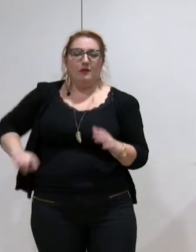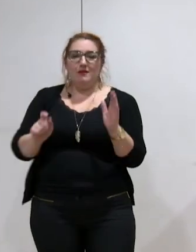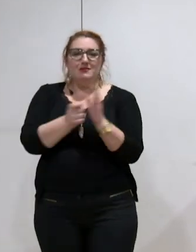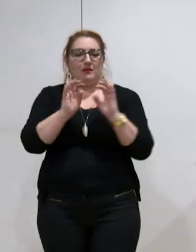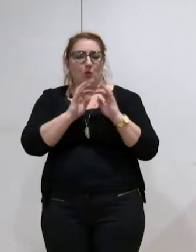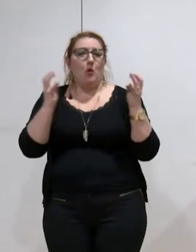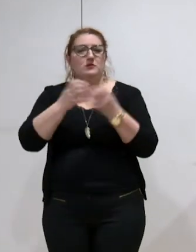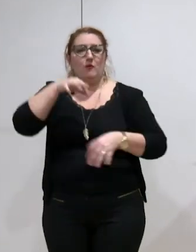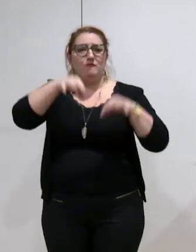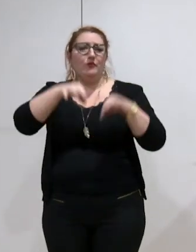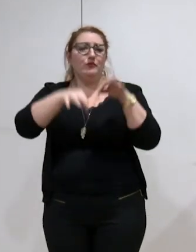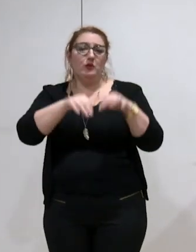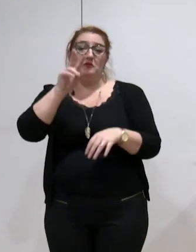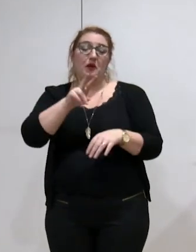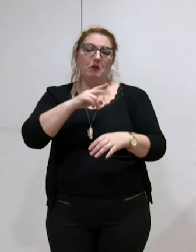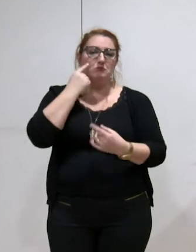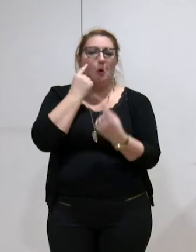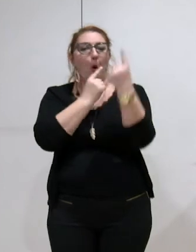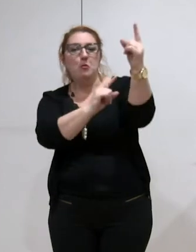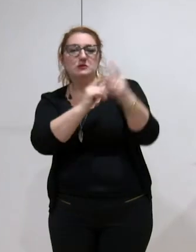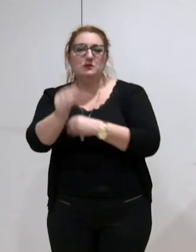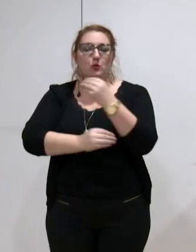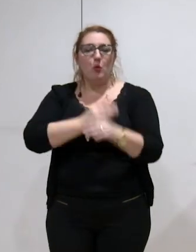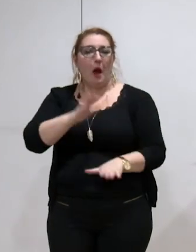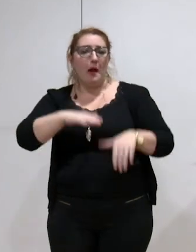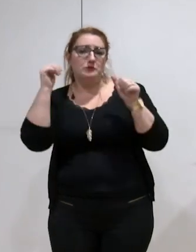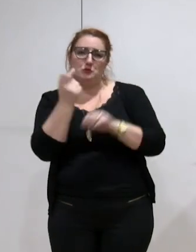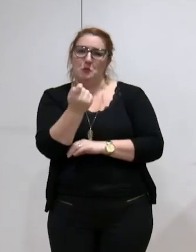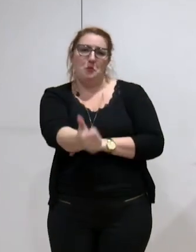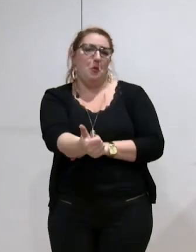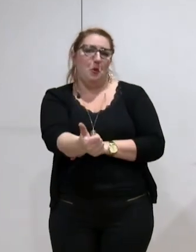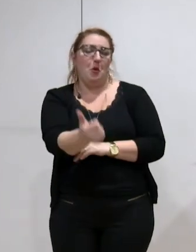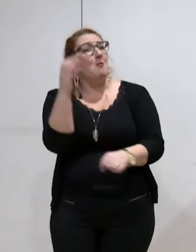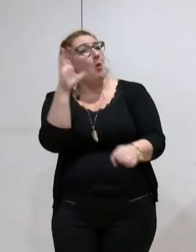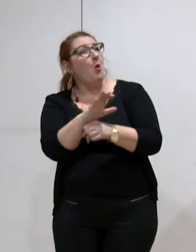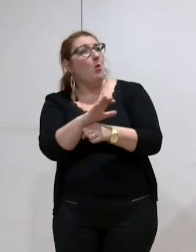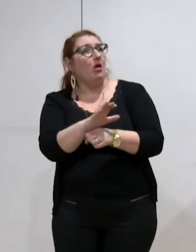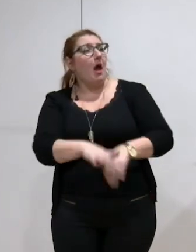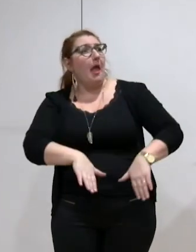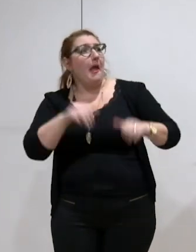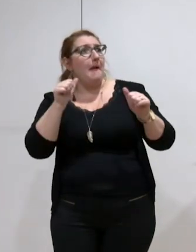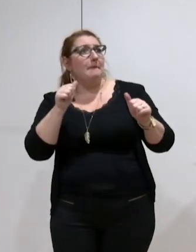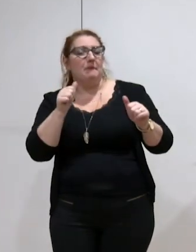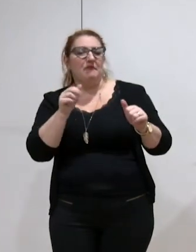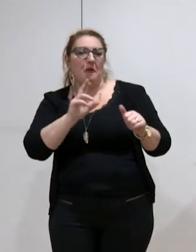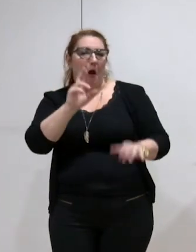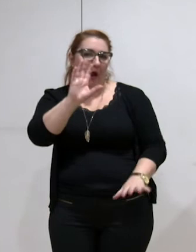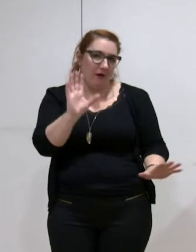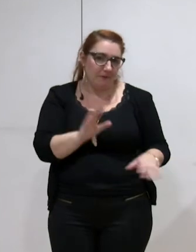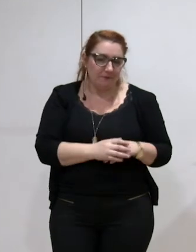'opposition ou d'abstention sur les différents dispositifs. Alors maintenant, quand on en arrive